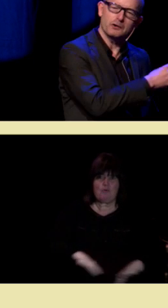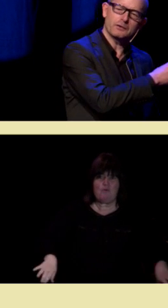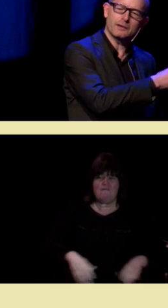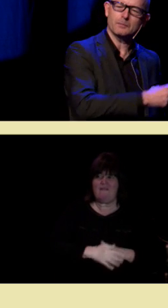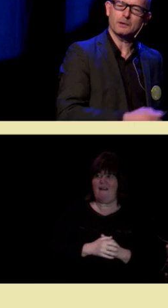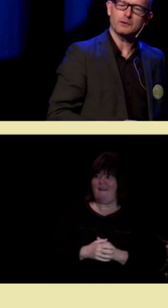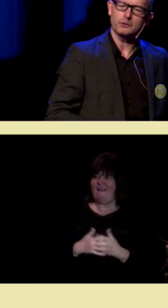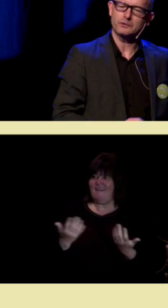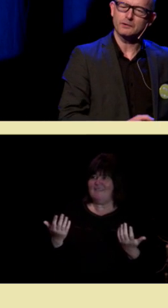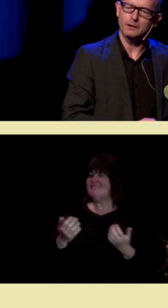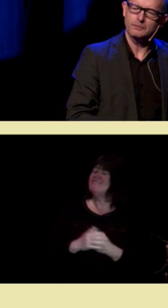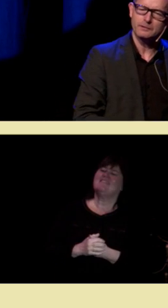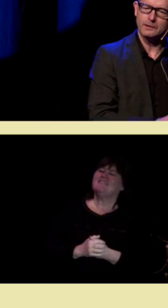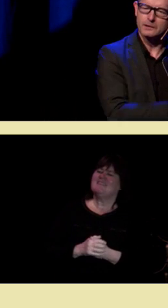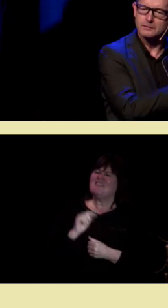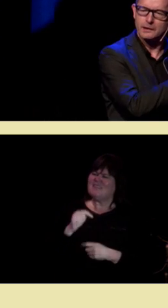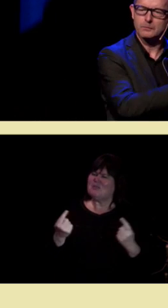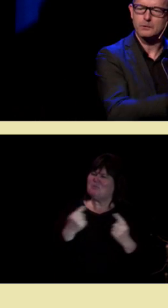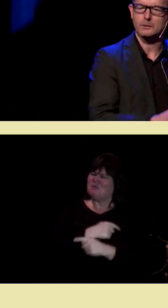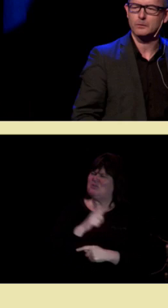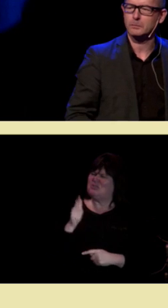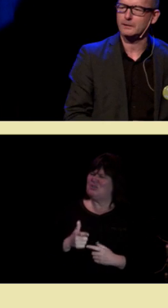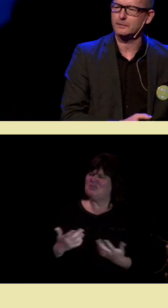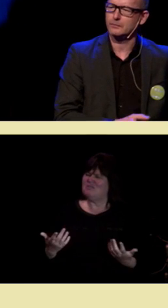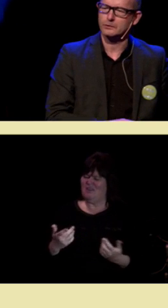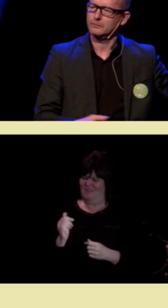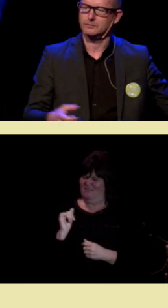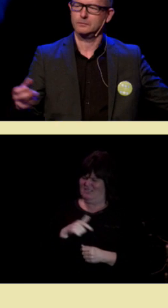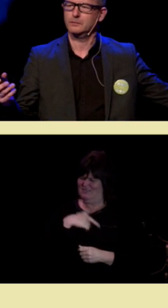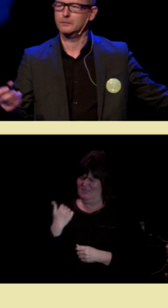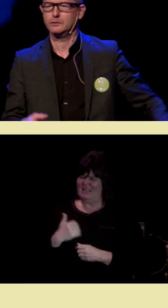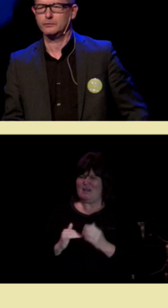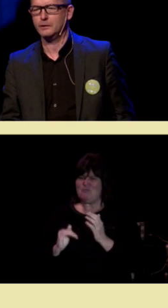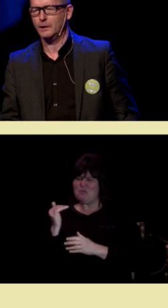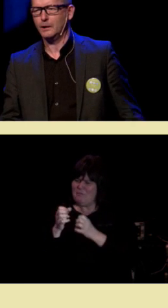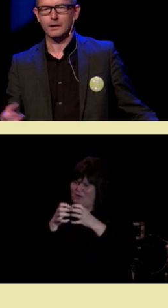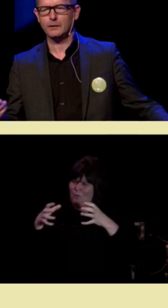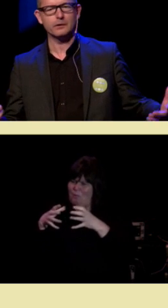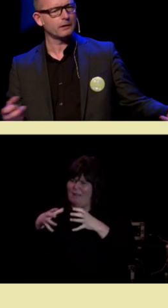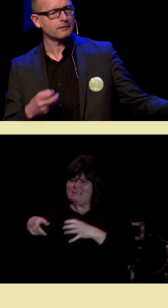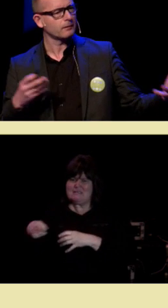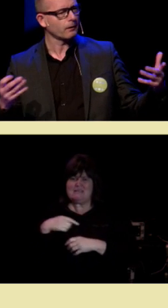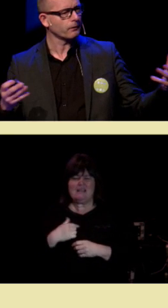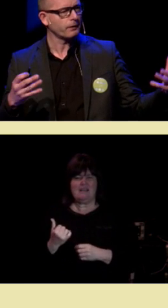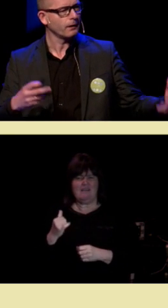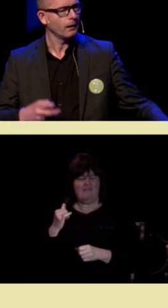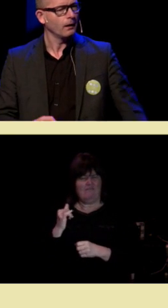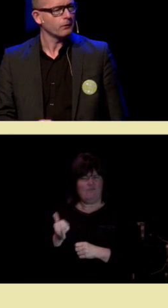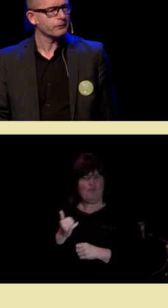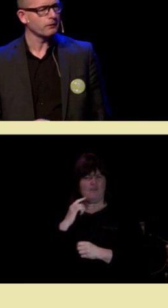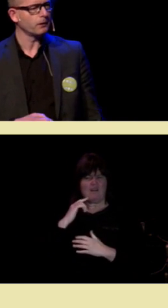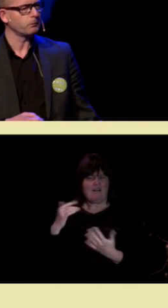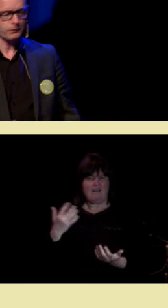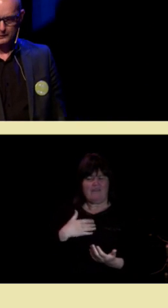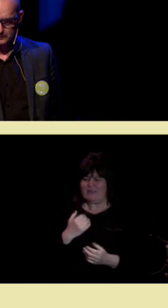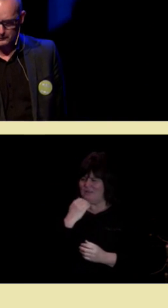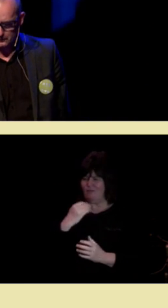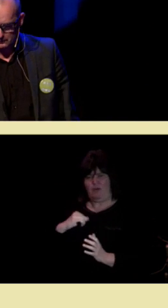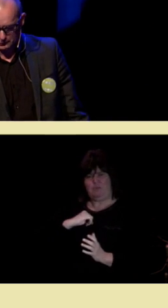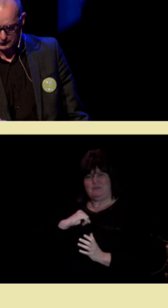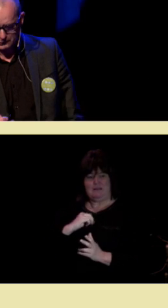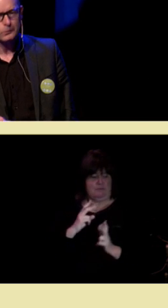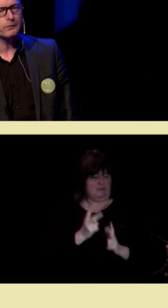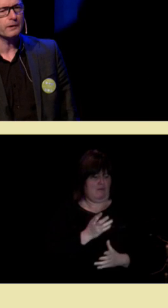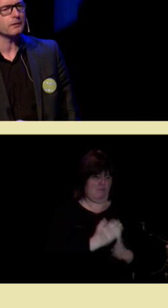Hva skyldes dette paradokset da, hvis vi er så veldig mye mer komplekse? Hvorfor er vi da ikke i stand til å ta vare på oss selv på